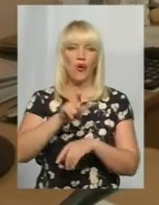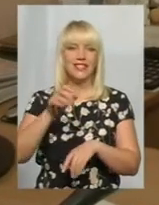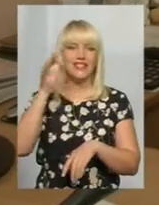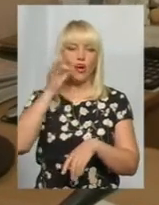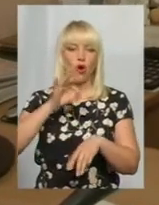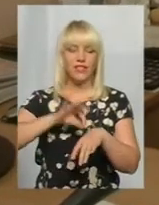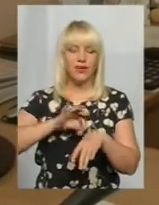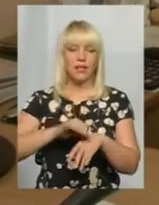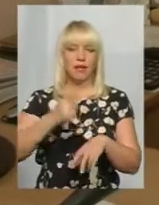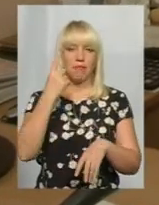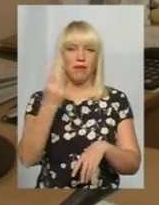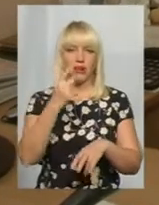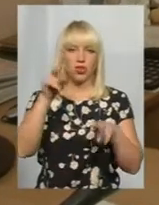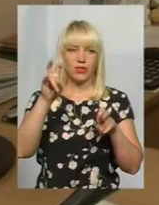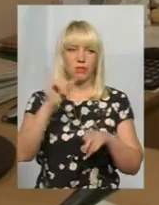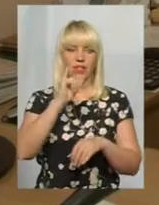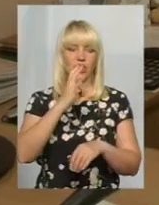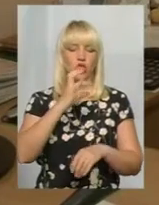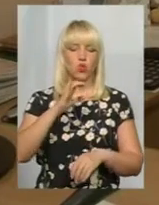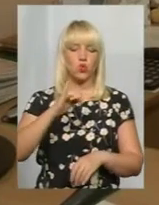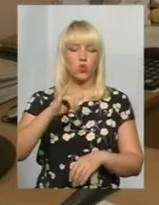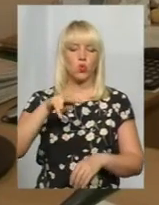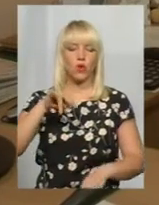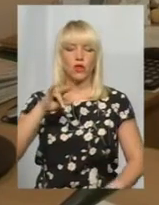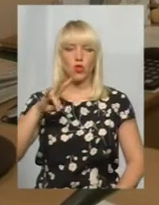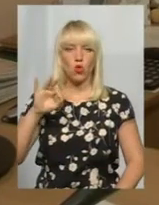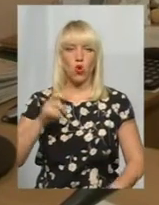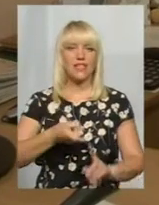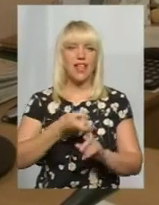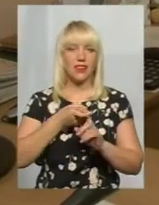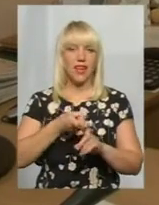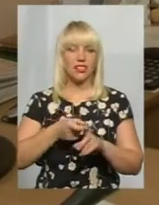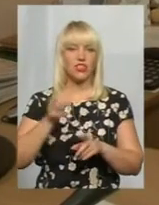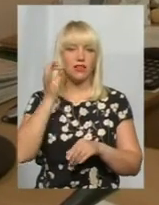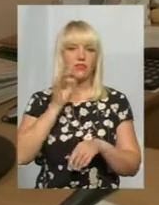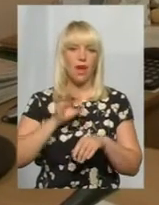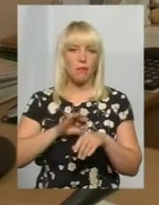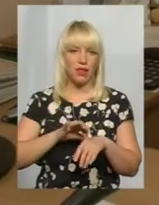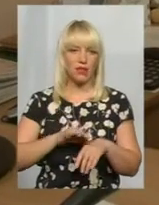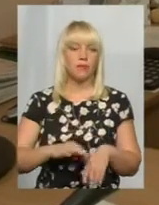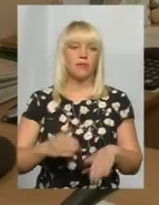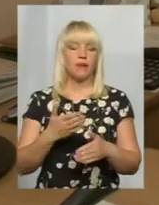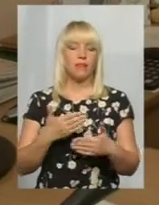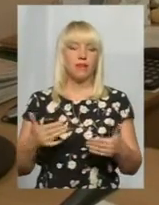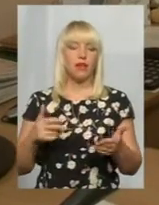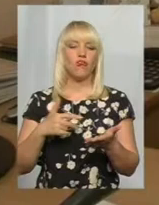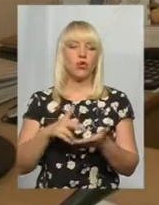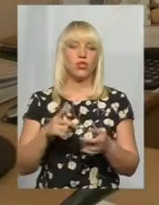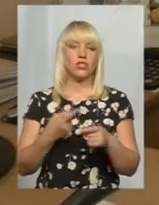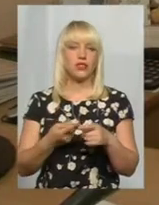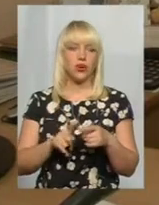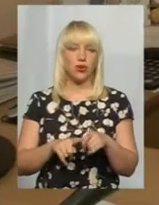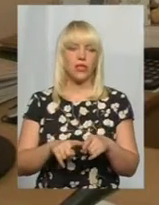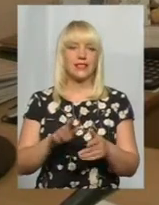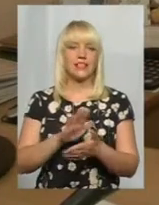діабет першого типу, інсулінно залежний діабет. Ми, виходячи з цієї ситуації,